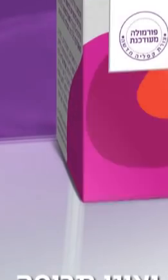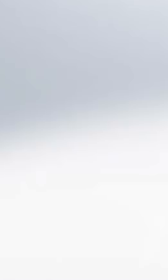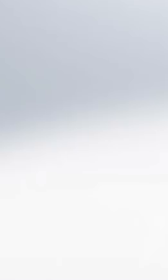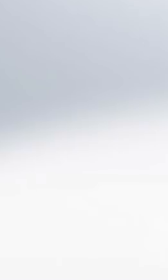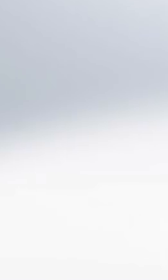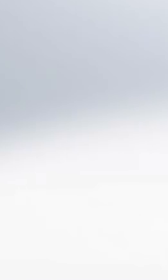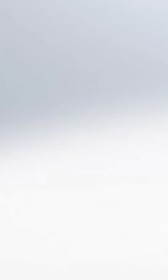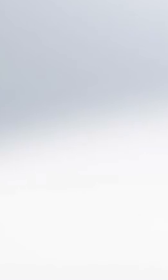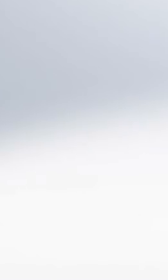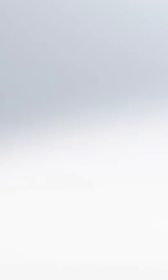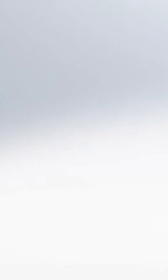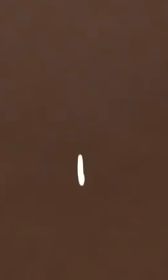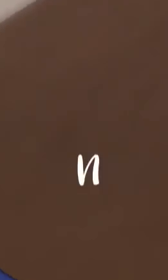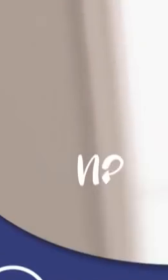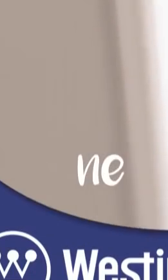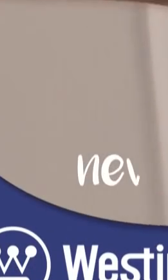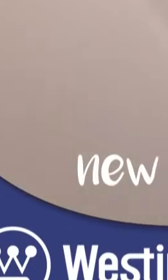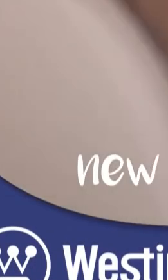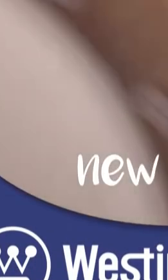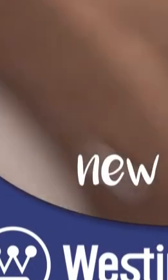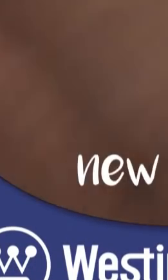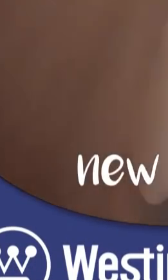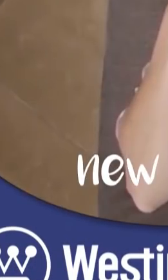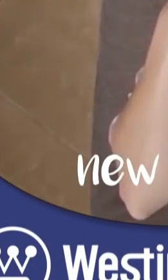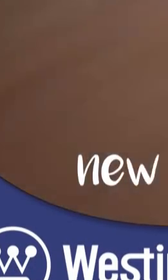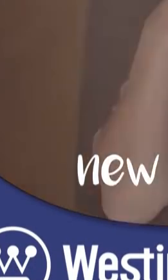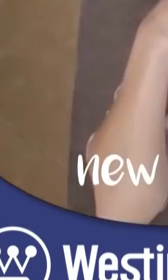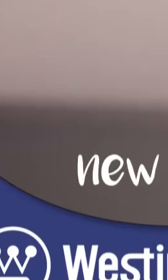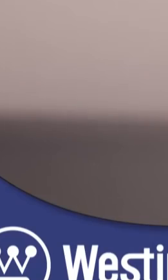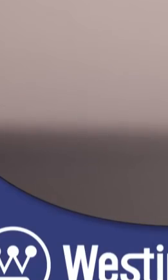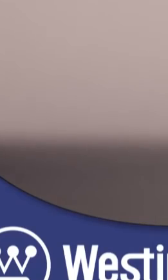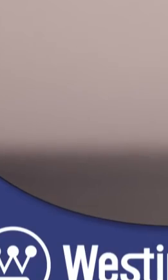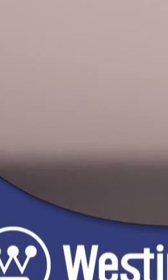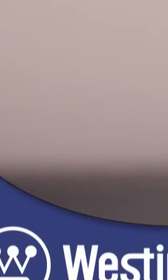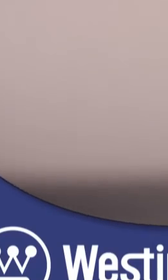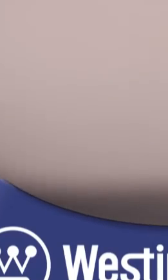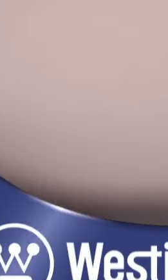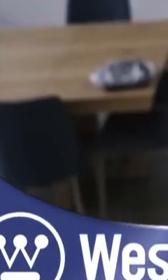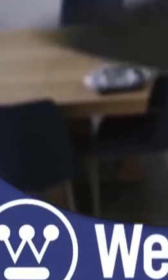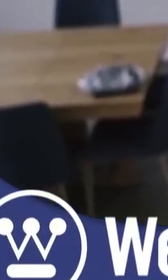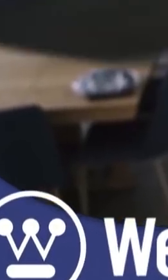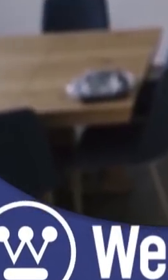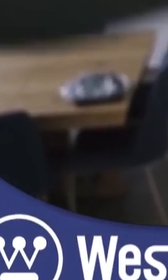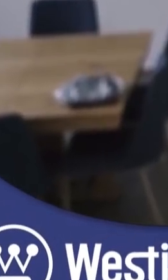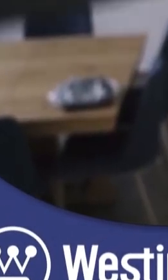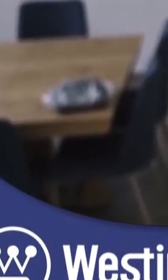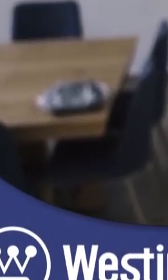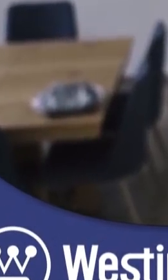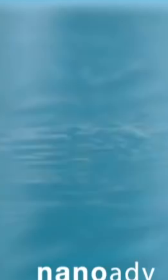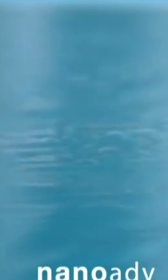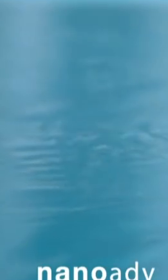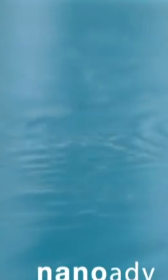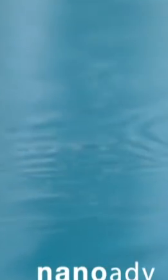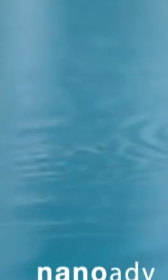רוץ HR של אלטמן. וסטינגאוס מותג מעברי תקרה אמריקאי, כששקט פוגש עיצוב. וסטינגאוס, השקט